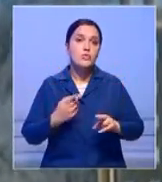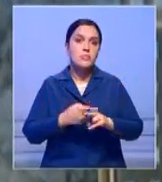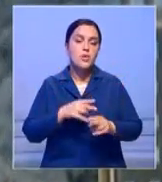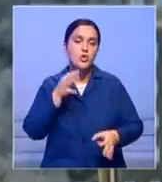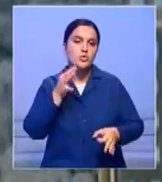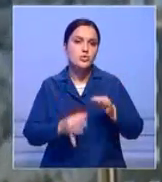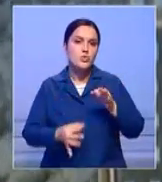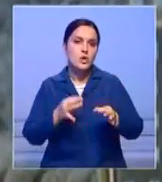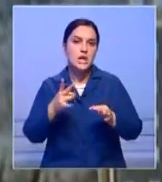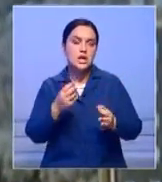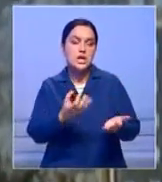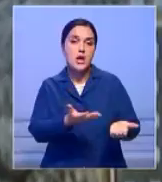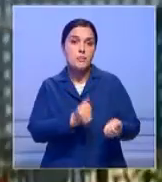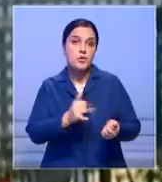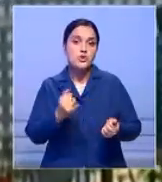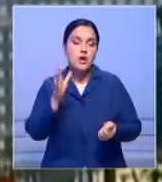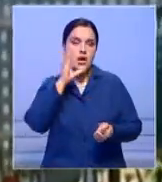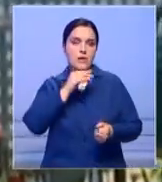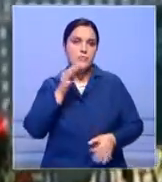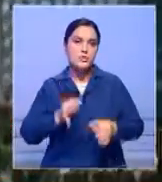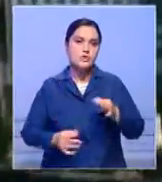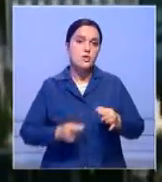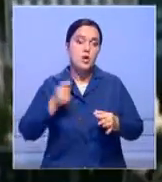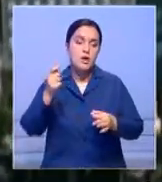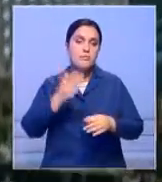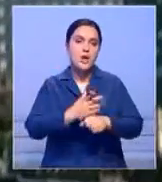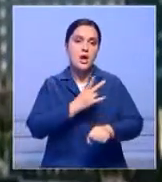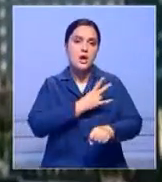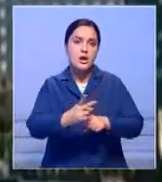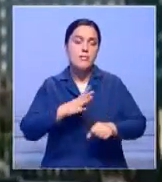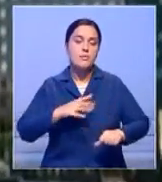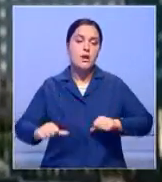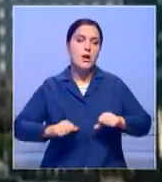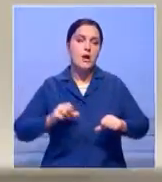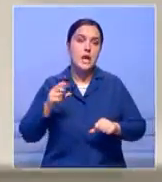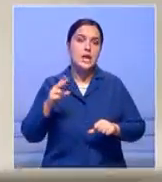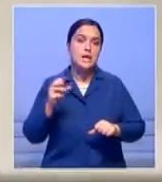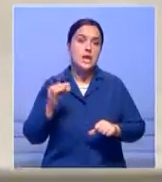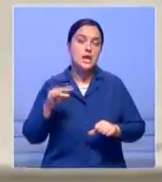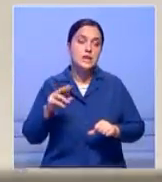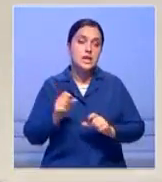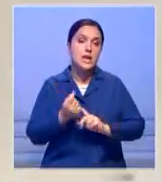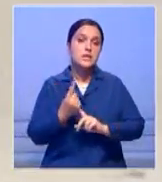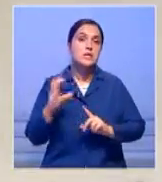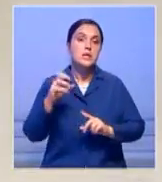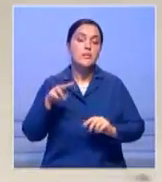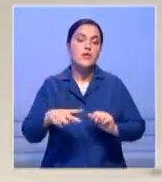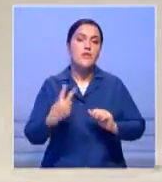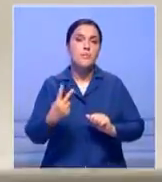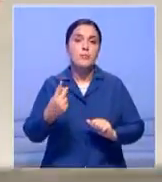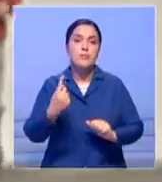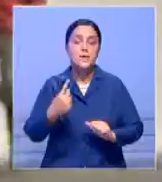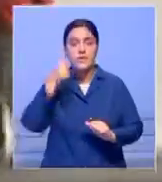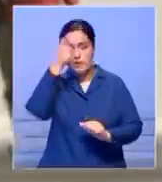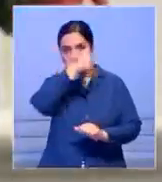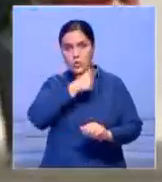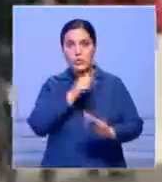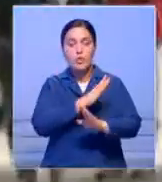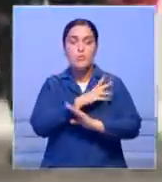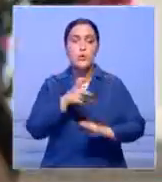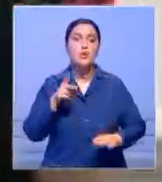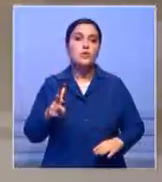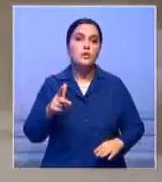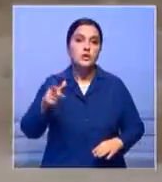иск отклонил. Напомню, в результате серии нападений на США, организованных Аль-Каидой, 11 сентября 2001 года погибли около 3000